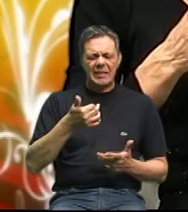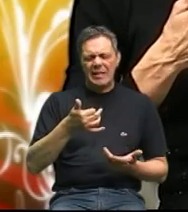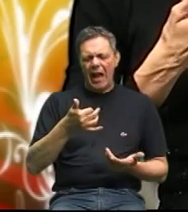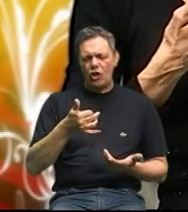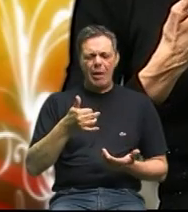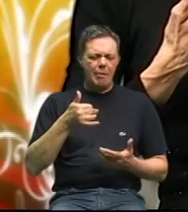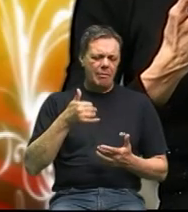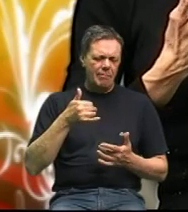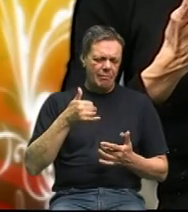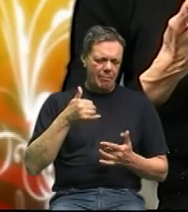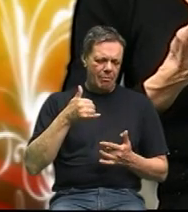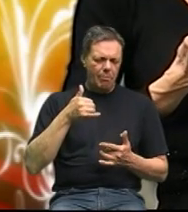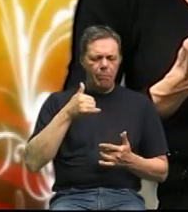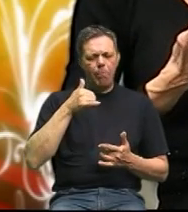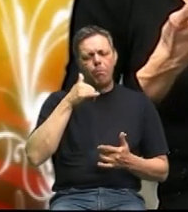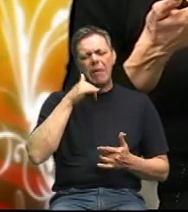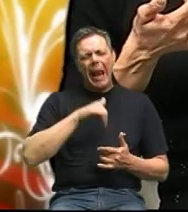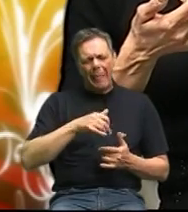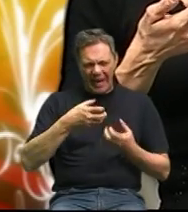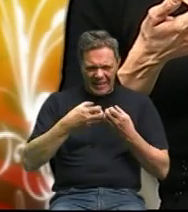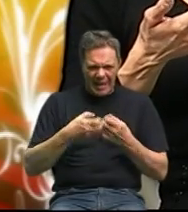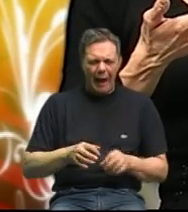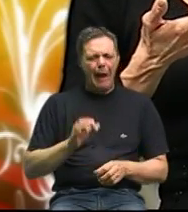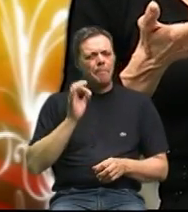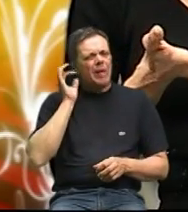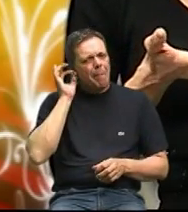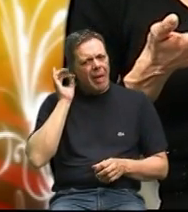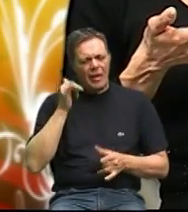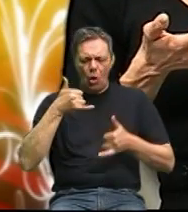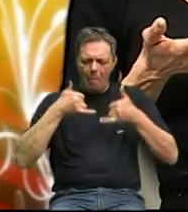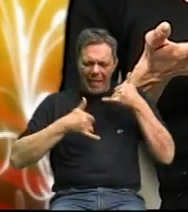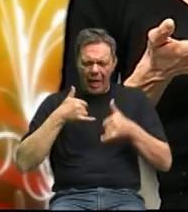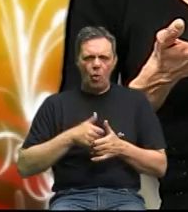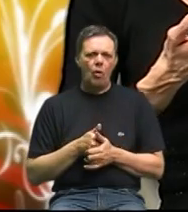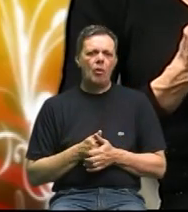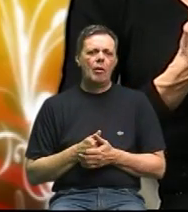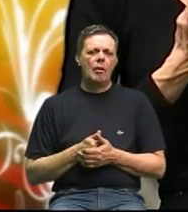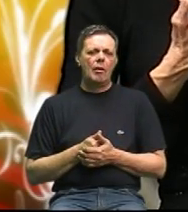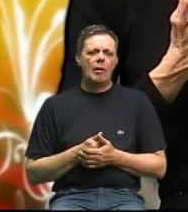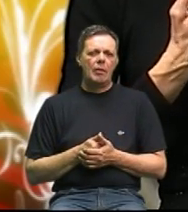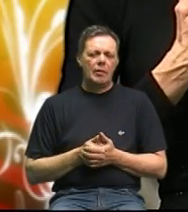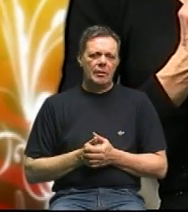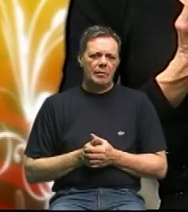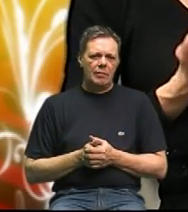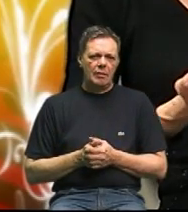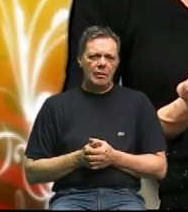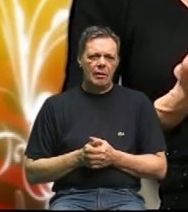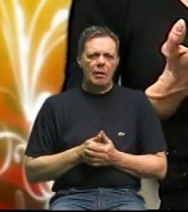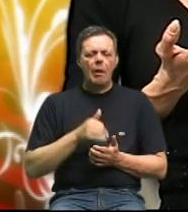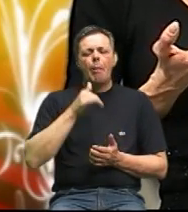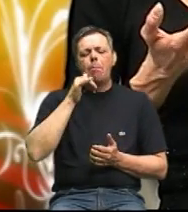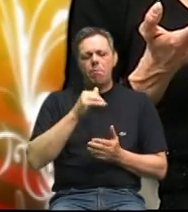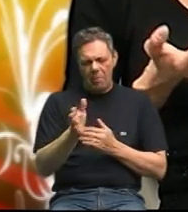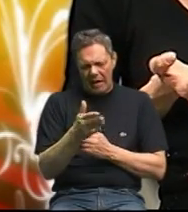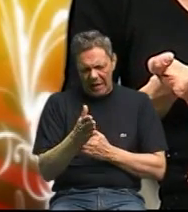bjelo kak se zove bielanjak mlijeko poslje toga bilne